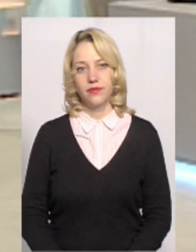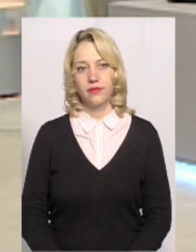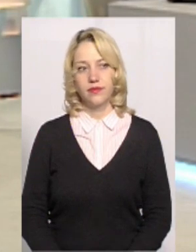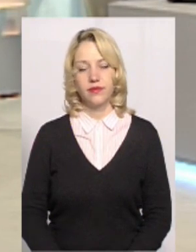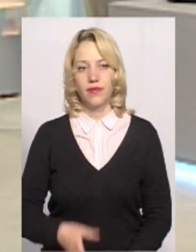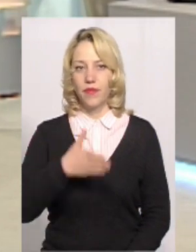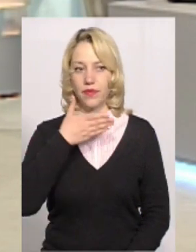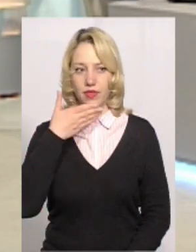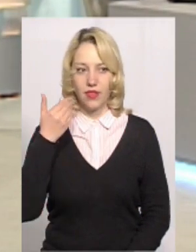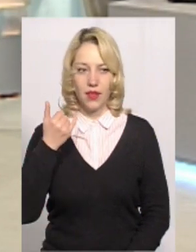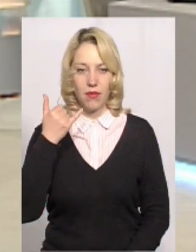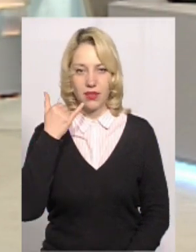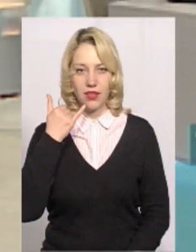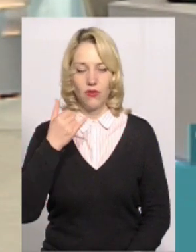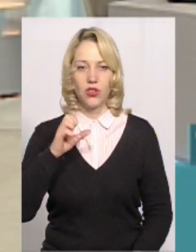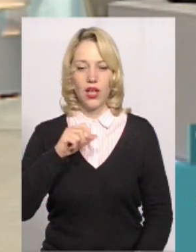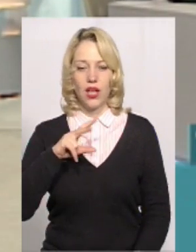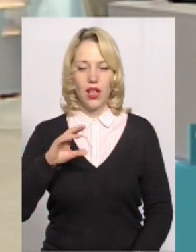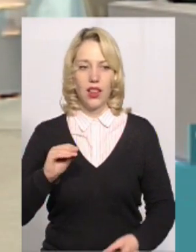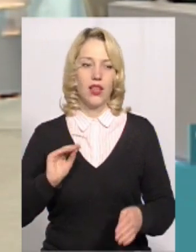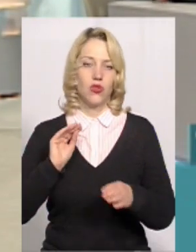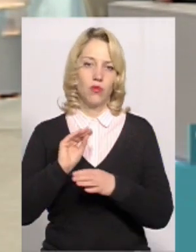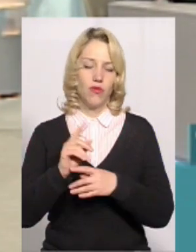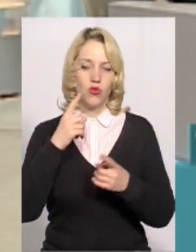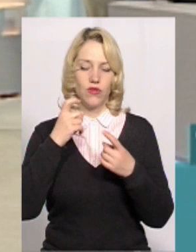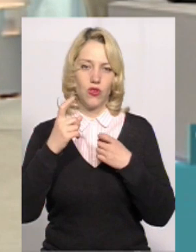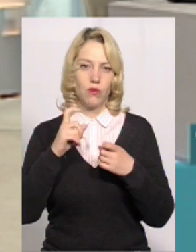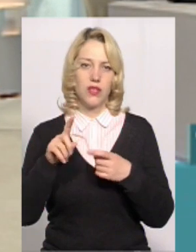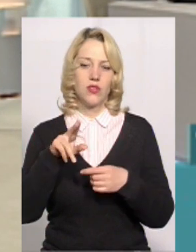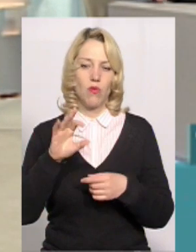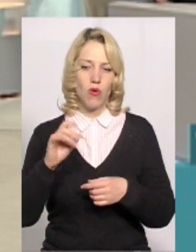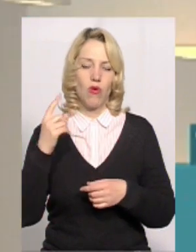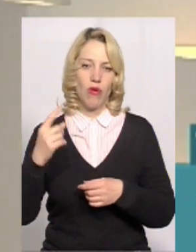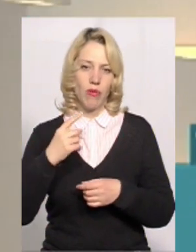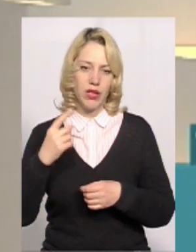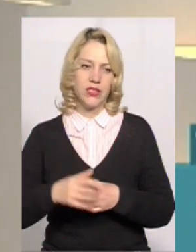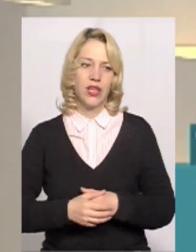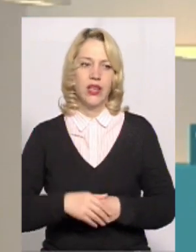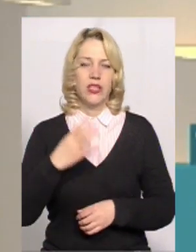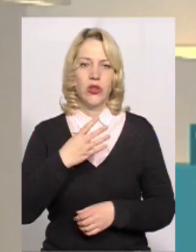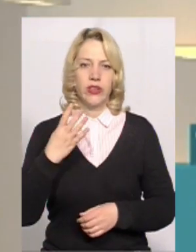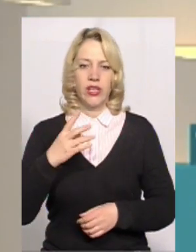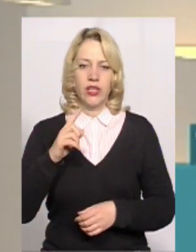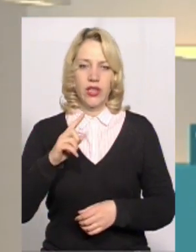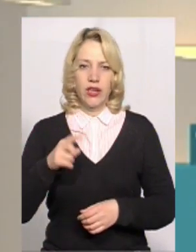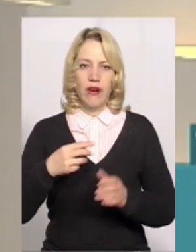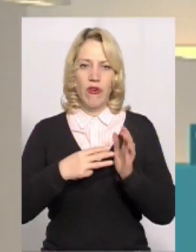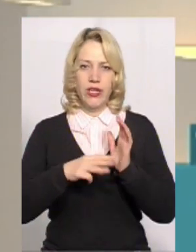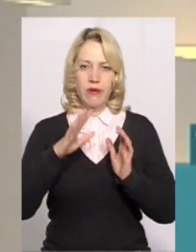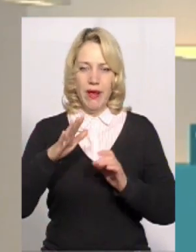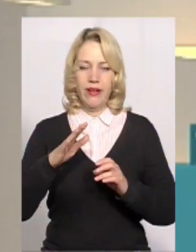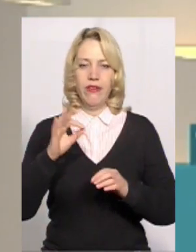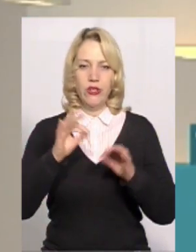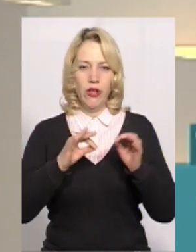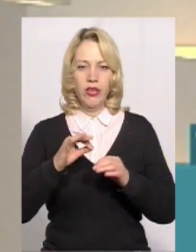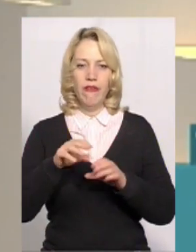Не маємо вже телефонного дзвінка, але доповню інформацію по області. 44,85%